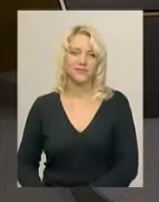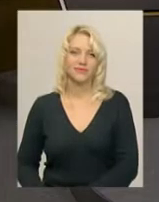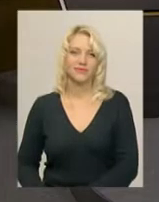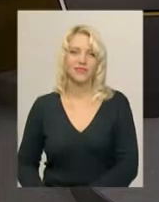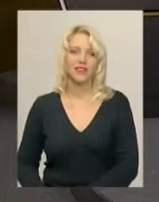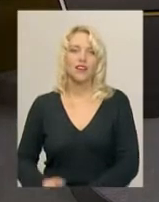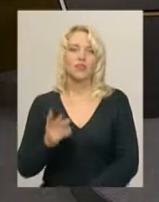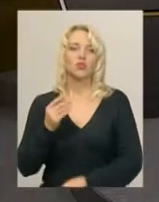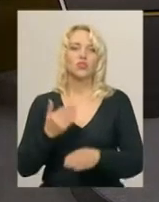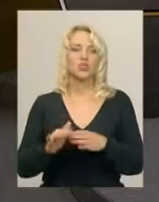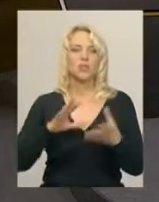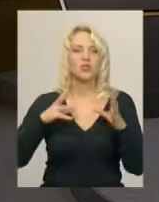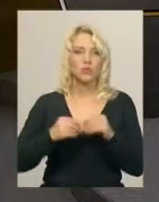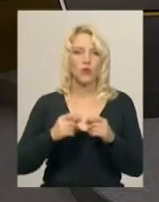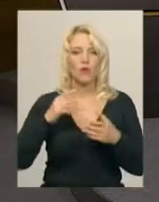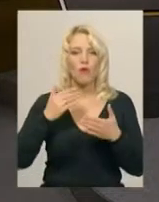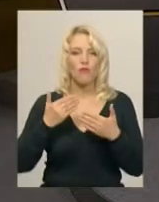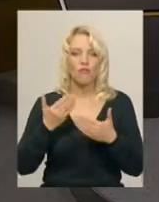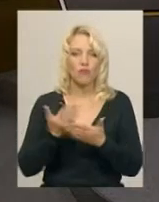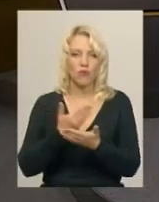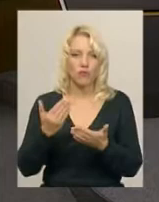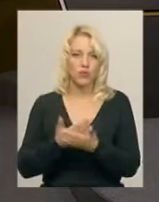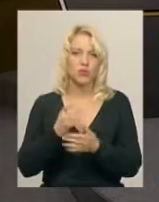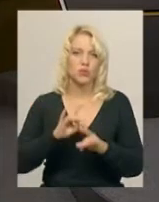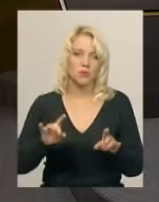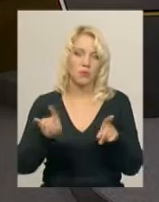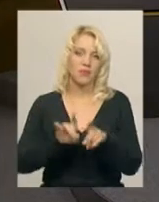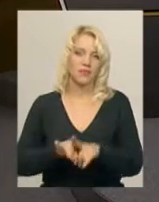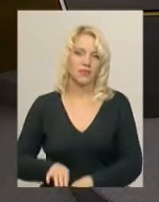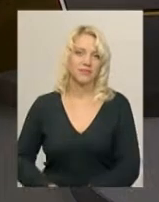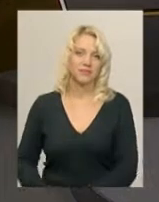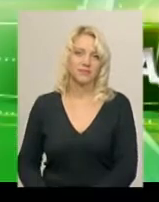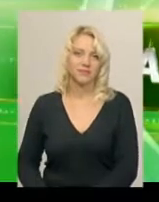У другій частині підсумкового випуску новин ми розповімо про таке.